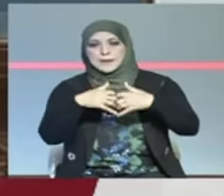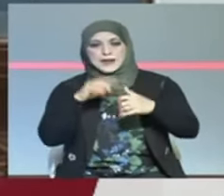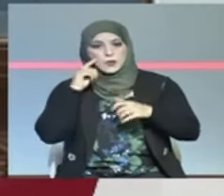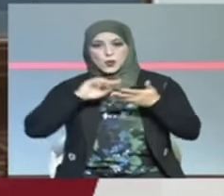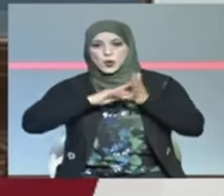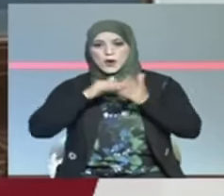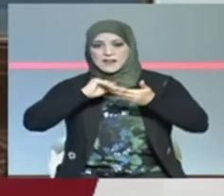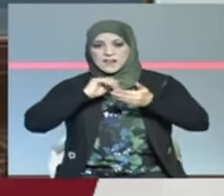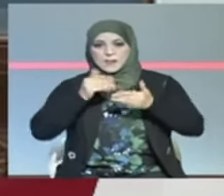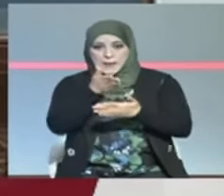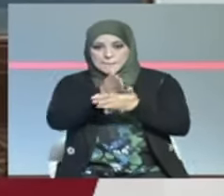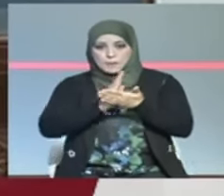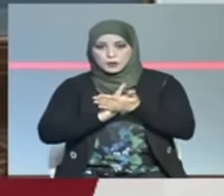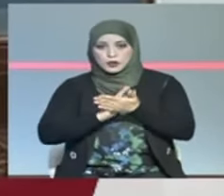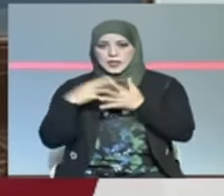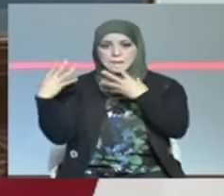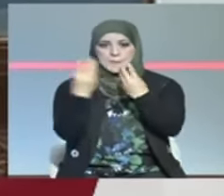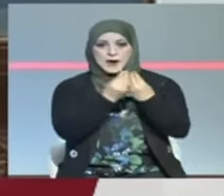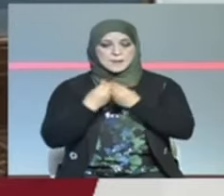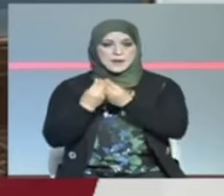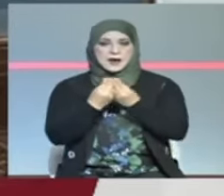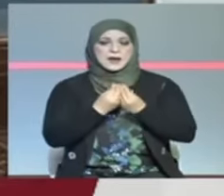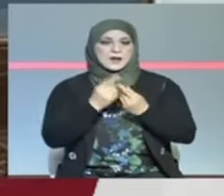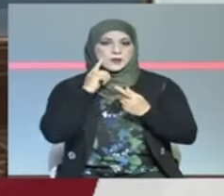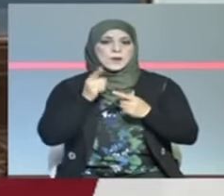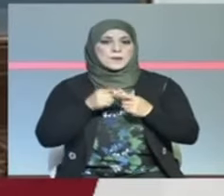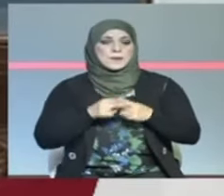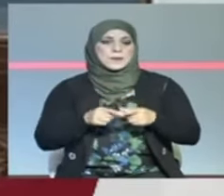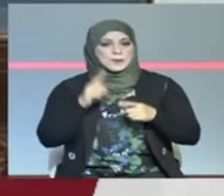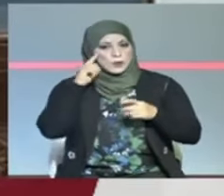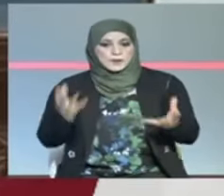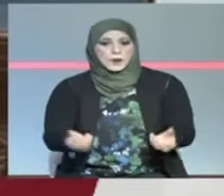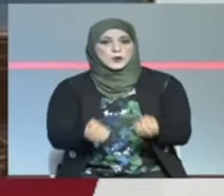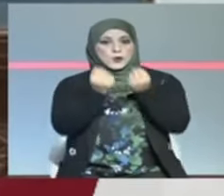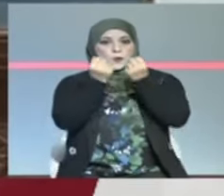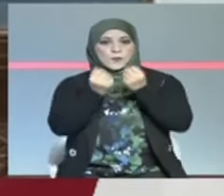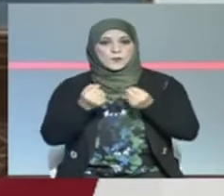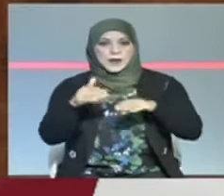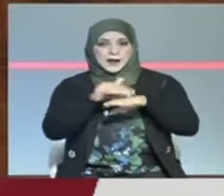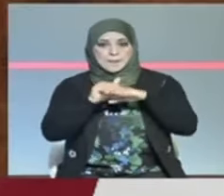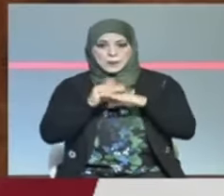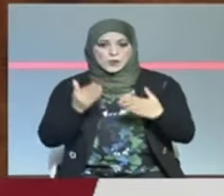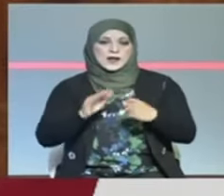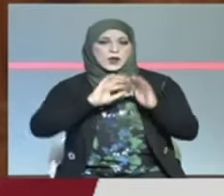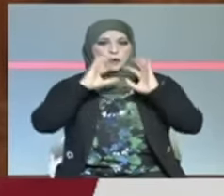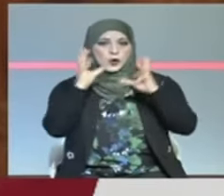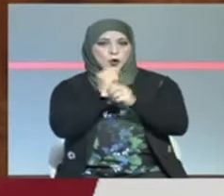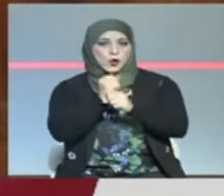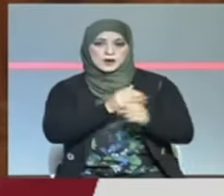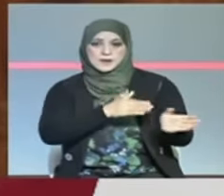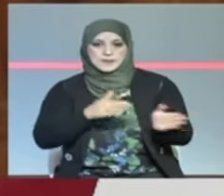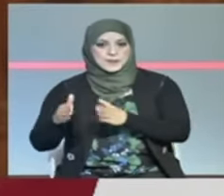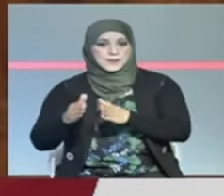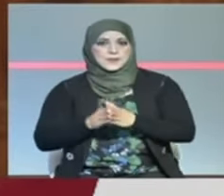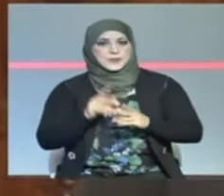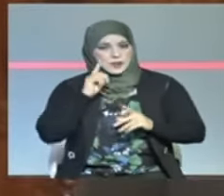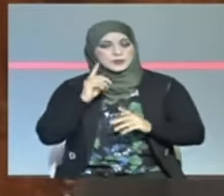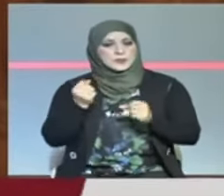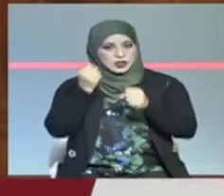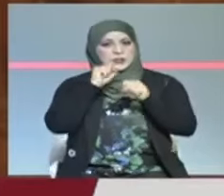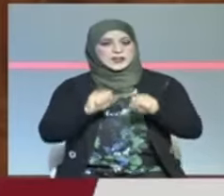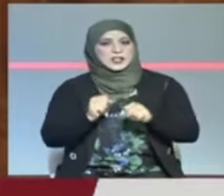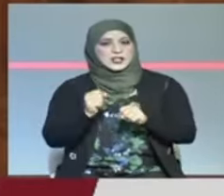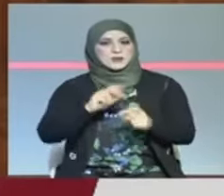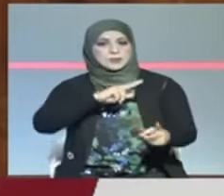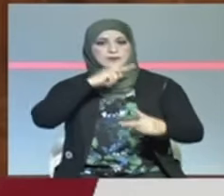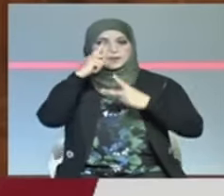بروجيت كولابوراتيف اللي فريمون يسعى باش ينهض بالقطاع هذا ككل وحتى نتمكن بالأساس من تحويل كل